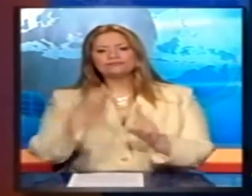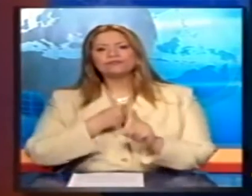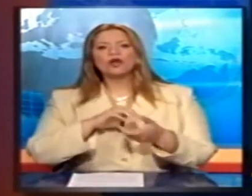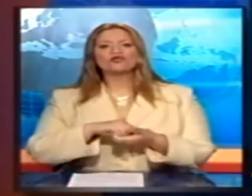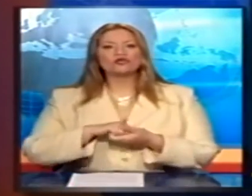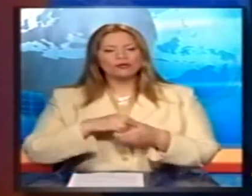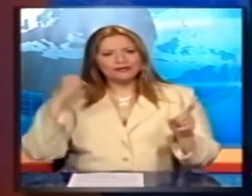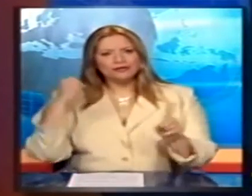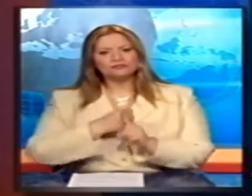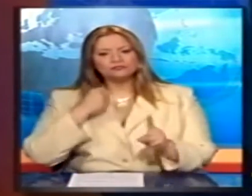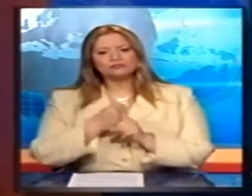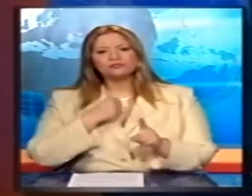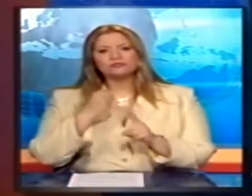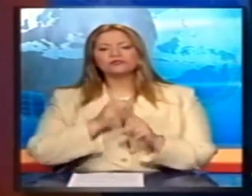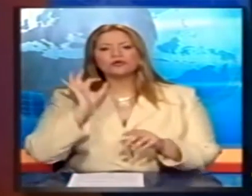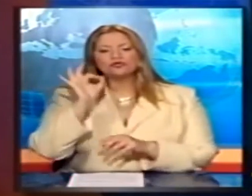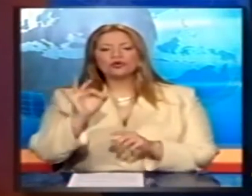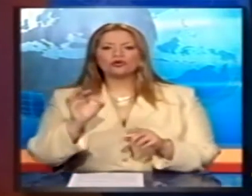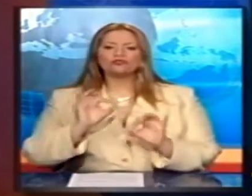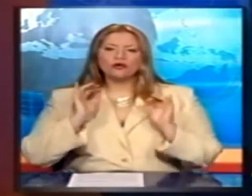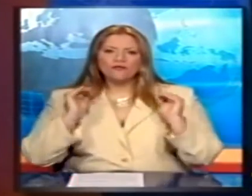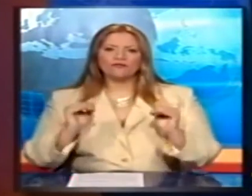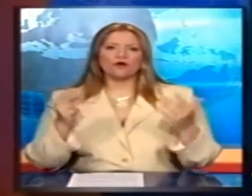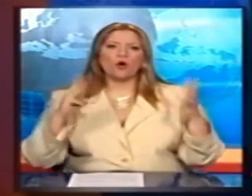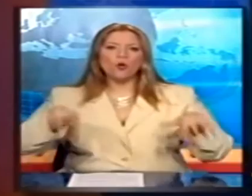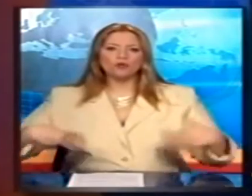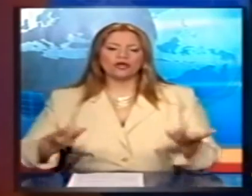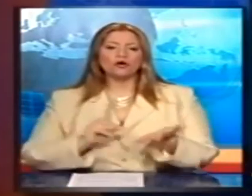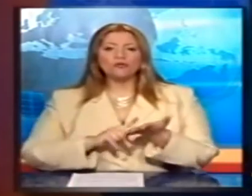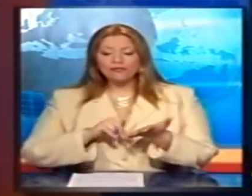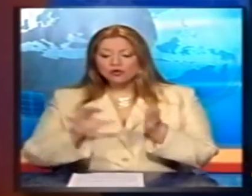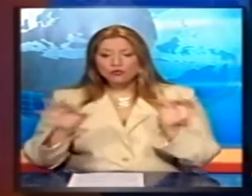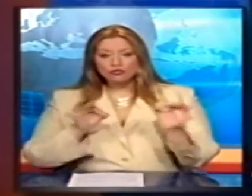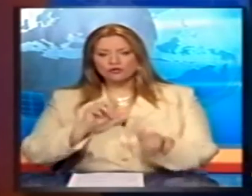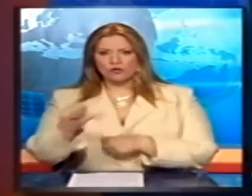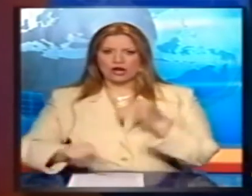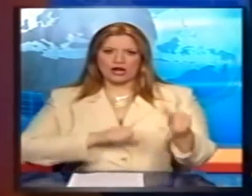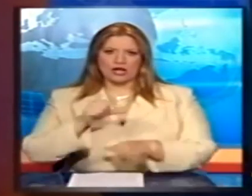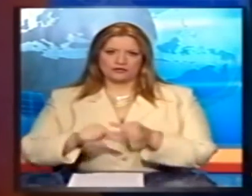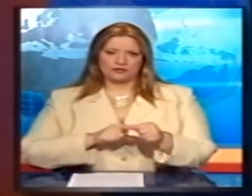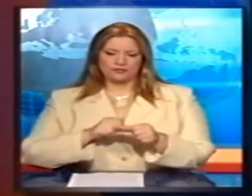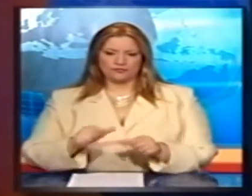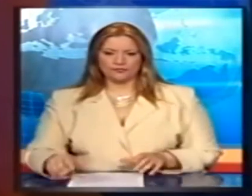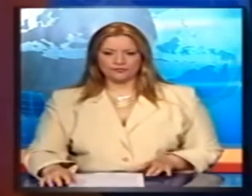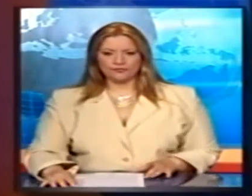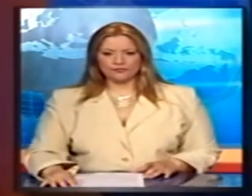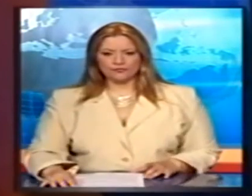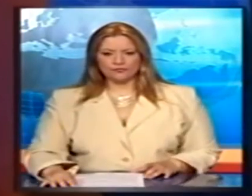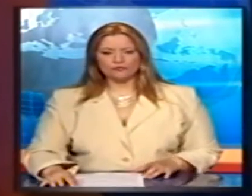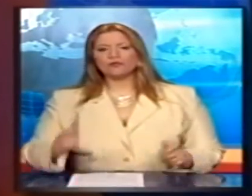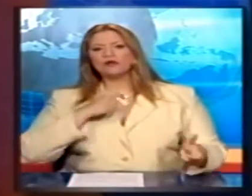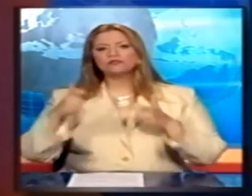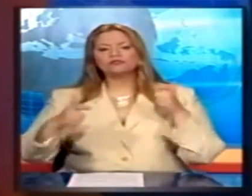συνδικάτα για να περιφρουρήσουν το οκτάρο ζητώντας να αλλάξει απόφαση για την κατάργησή του Ερχάτε σε ένα μέλι